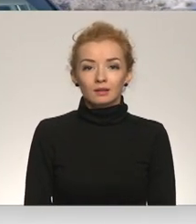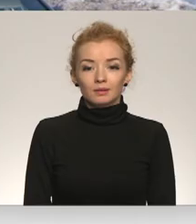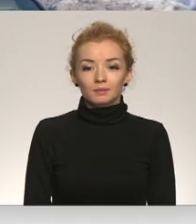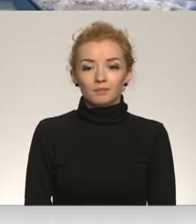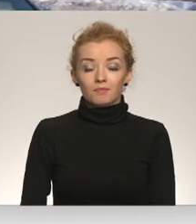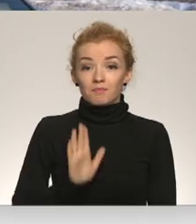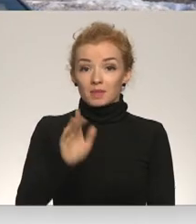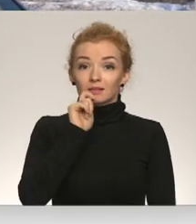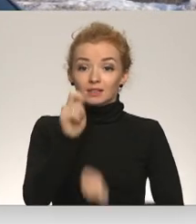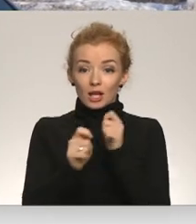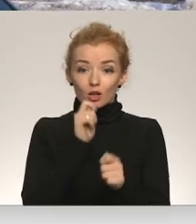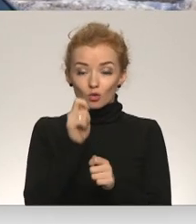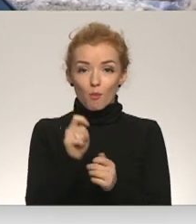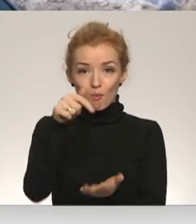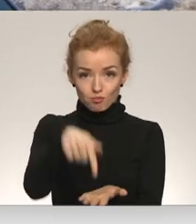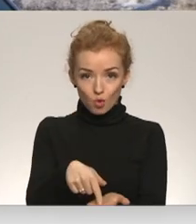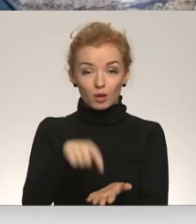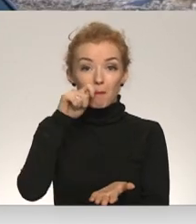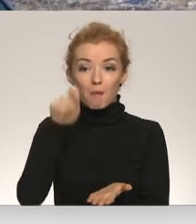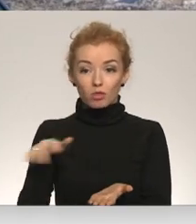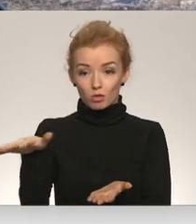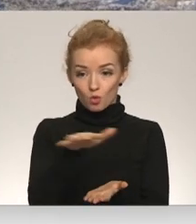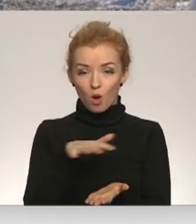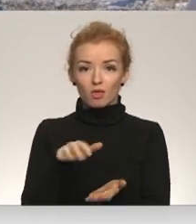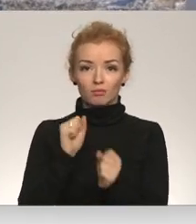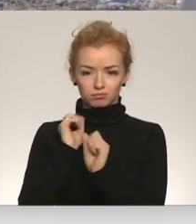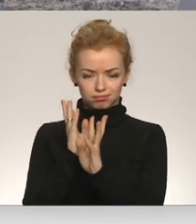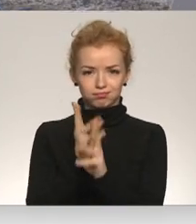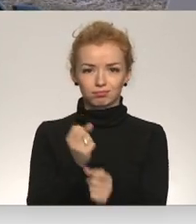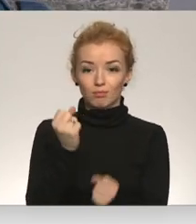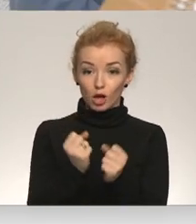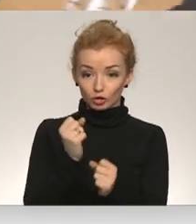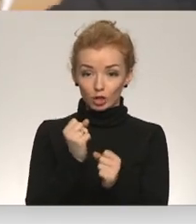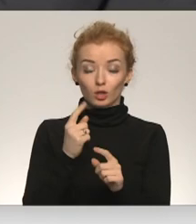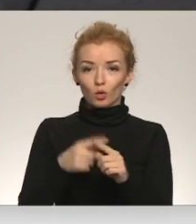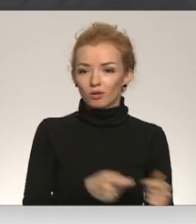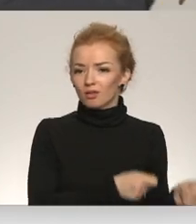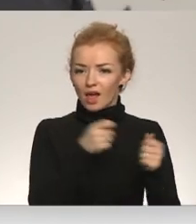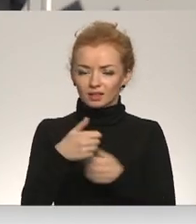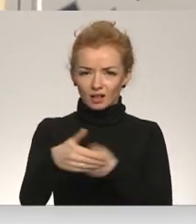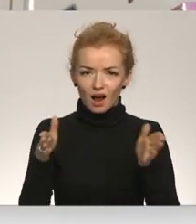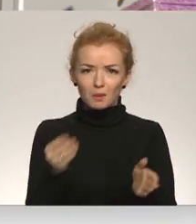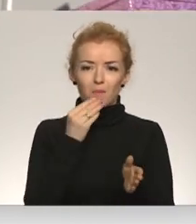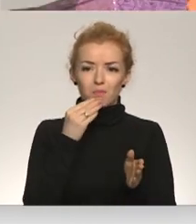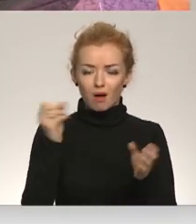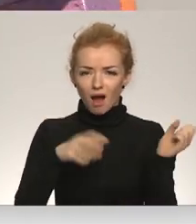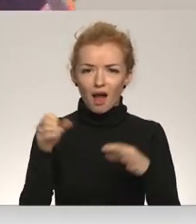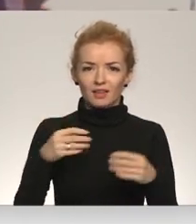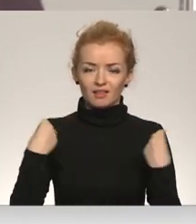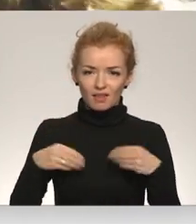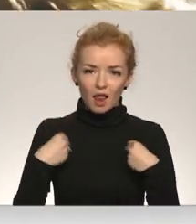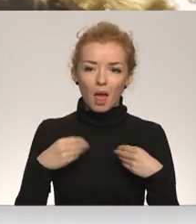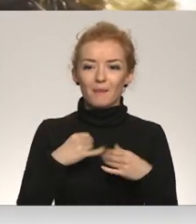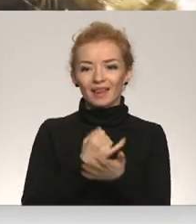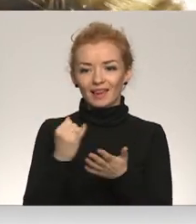Pie ziedojumu Ukrainai nodošanas punkta Madonā viena pēc otras piestāja automašīnas, tiek nestas kastes ar pārtiku apģērbu un higienas